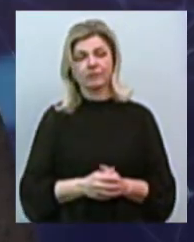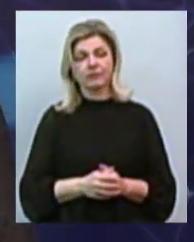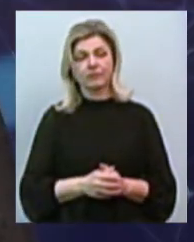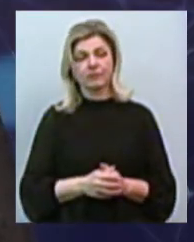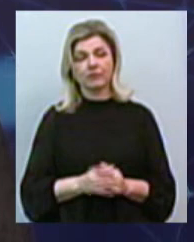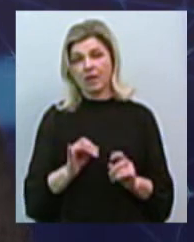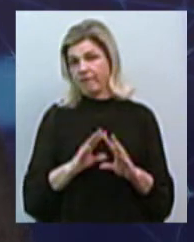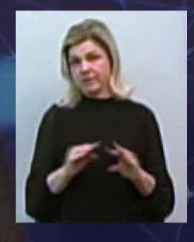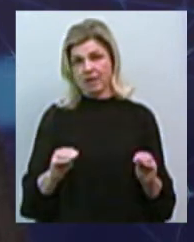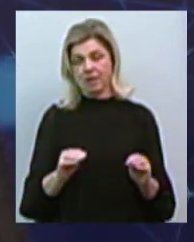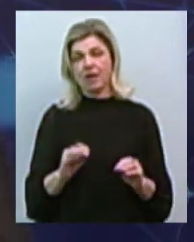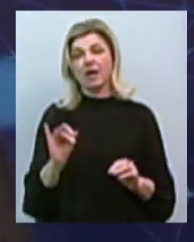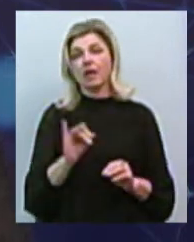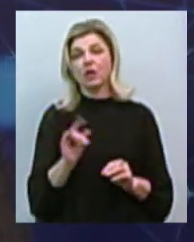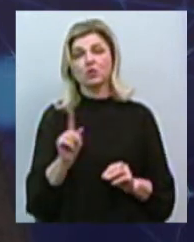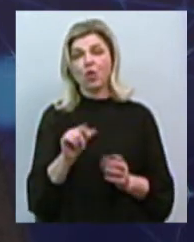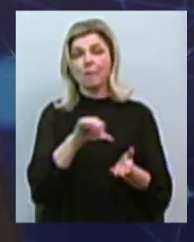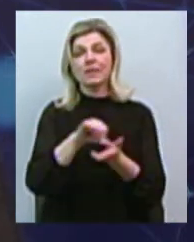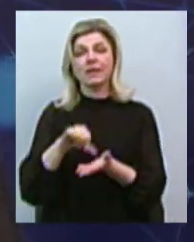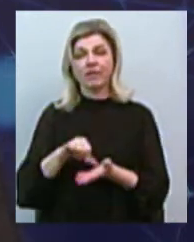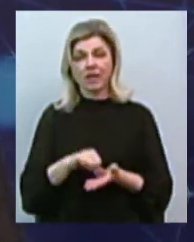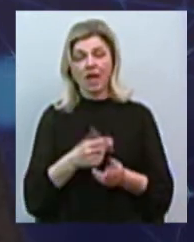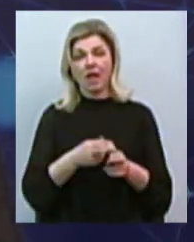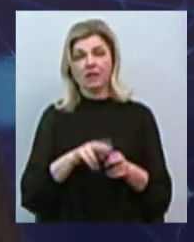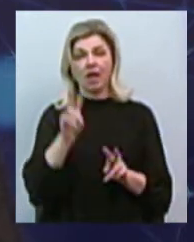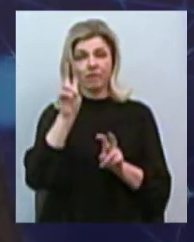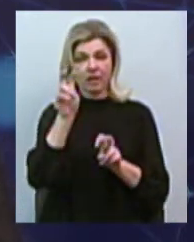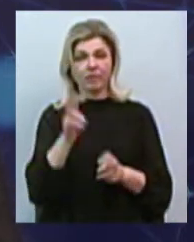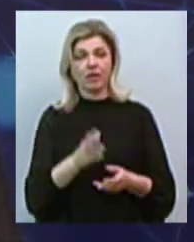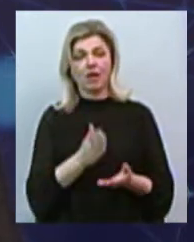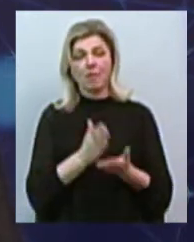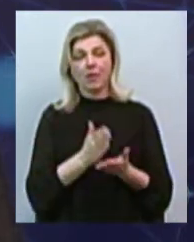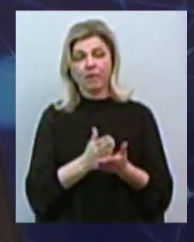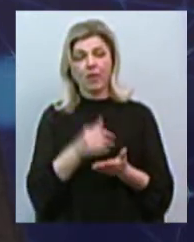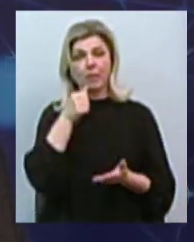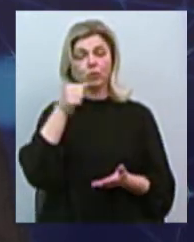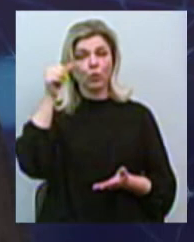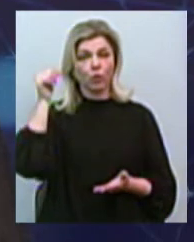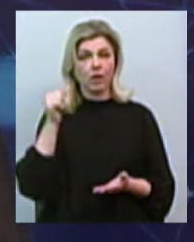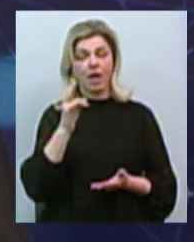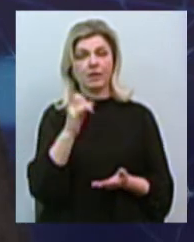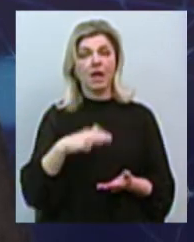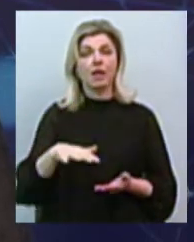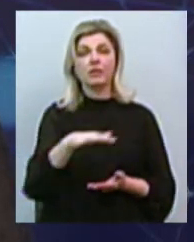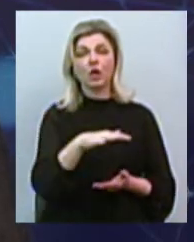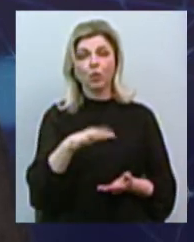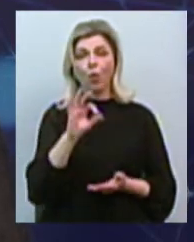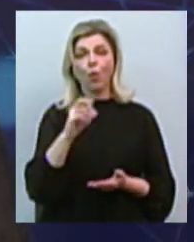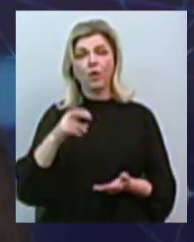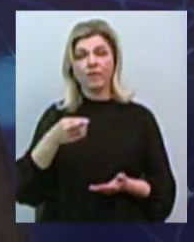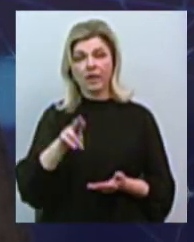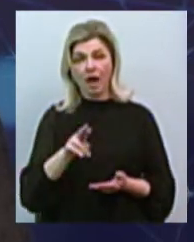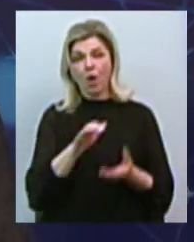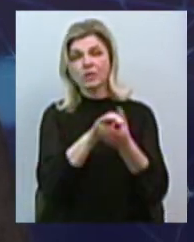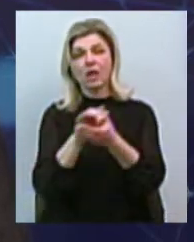все. І те, що представники катарської компанії перебували минулого року на території порту Ольвія, ознайомлюючись